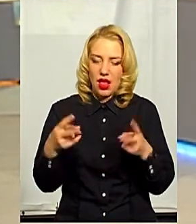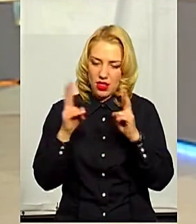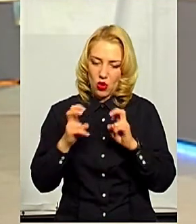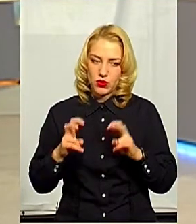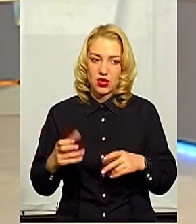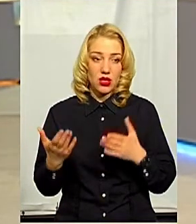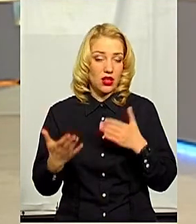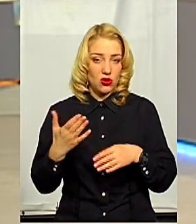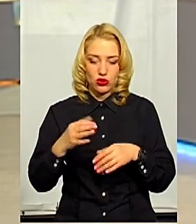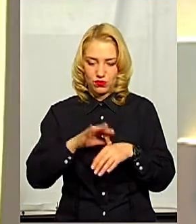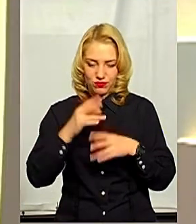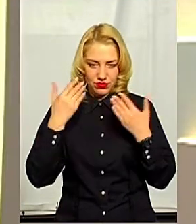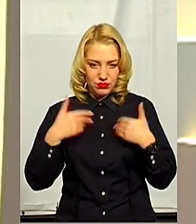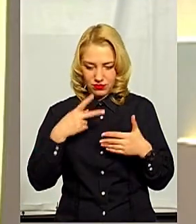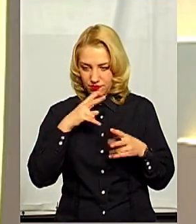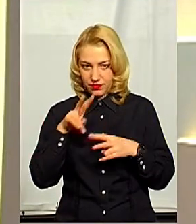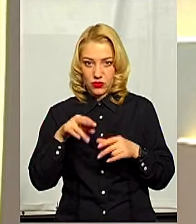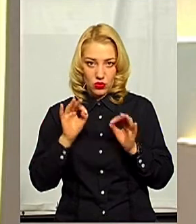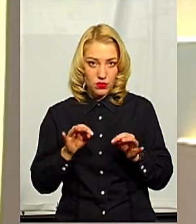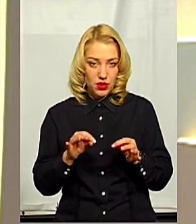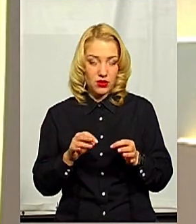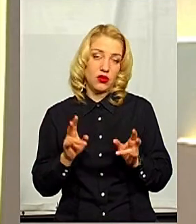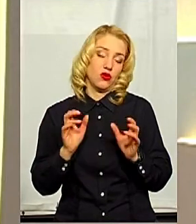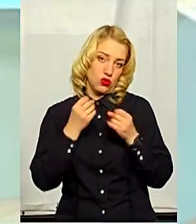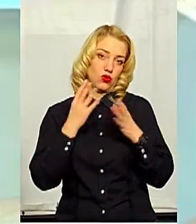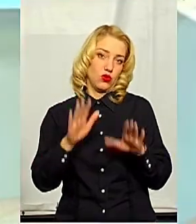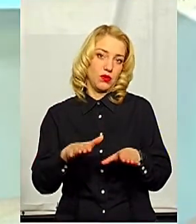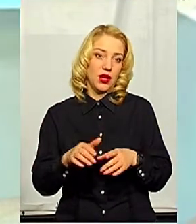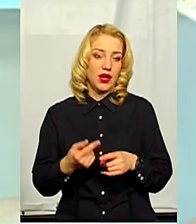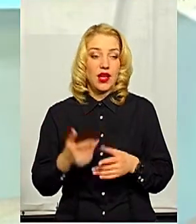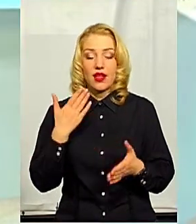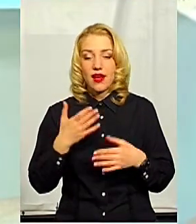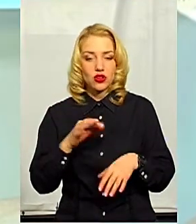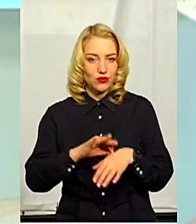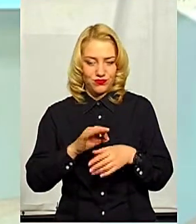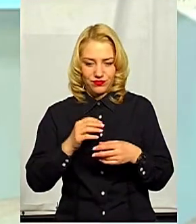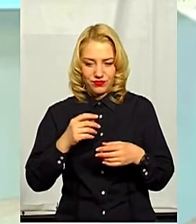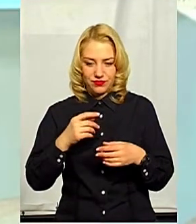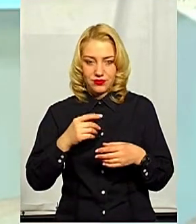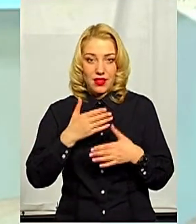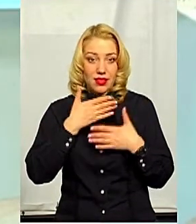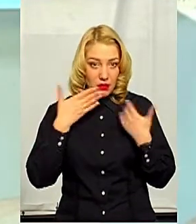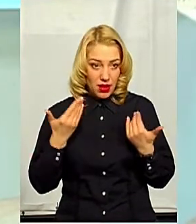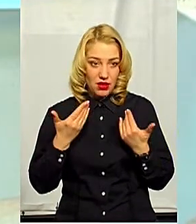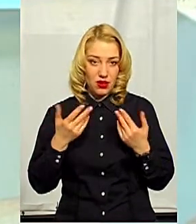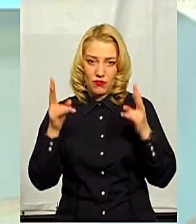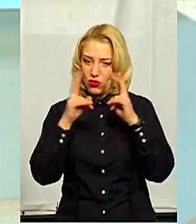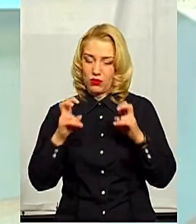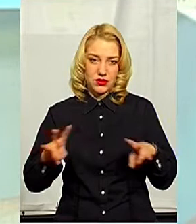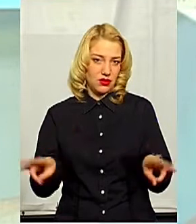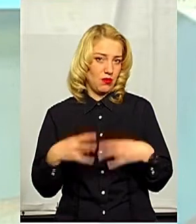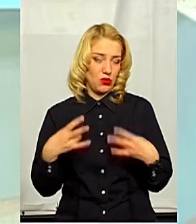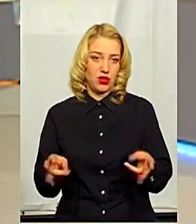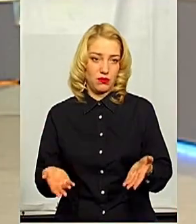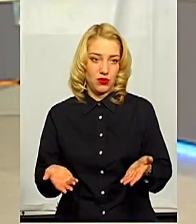якщо симптомів немає, то і добре? Якщо симптомів немає, обстеження не потрібно